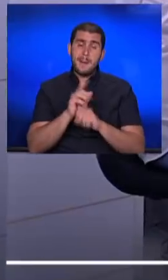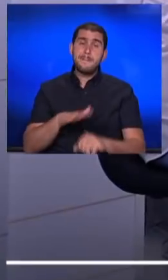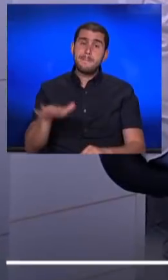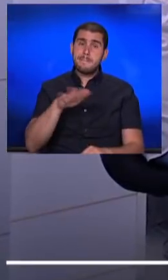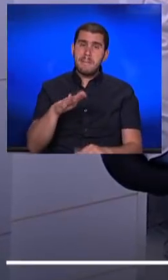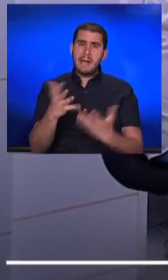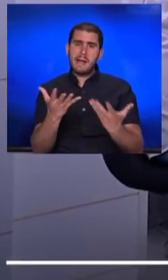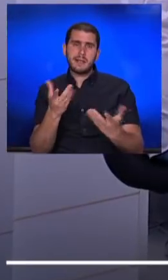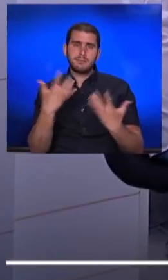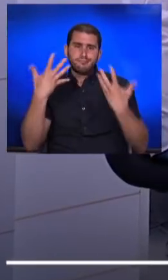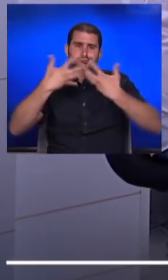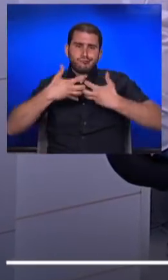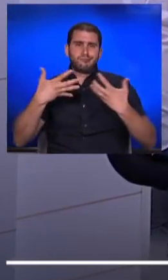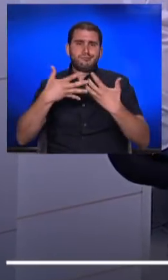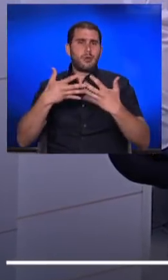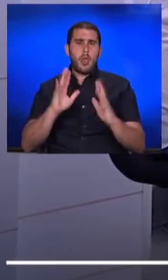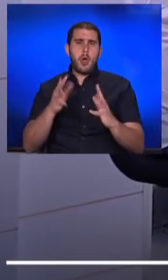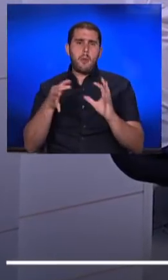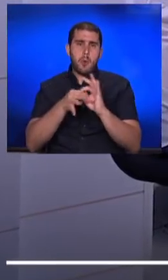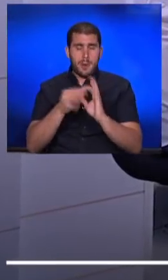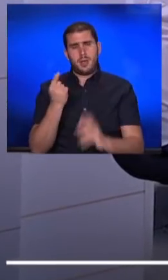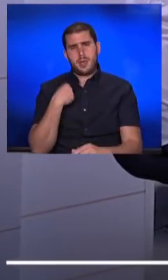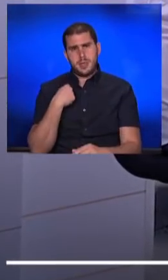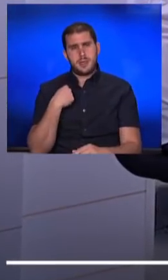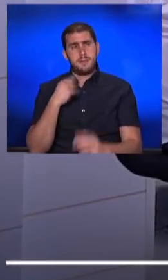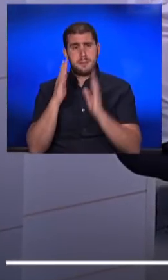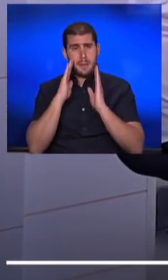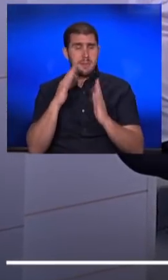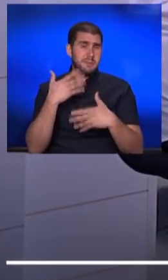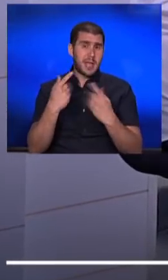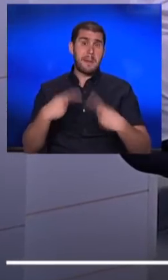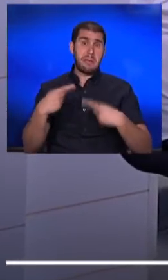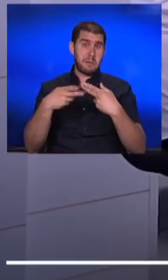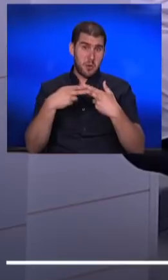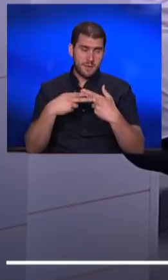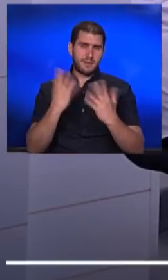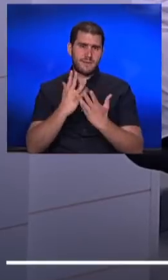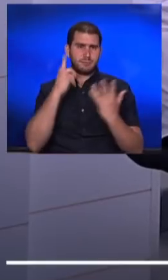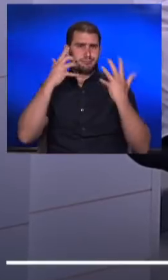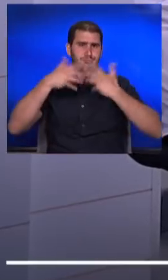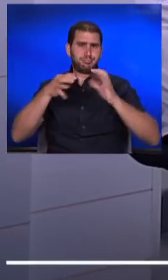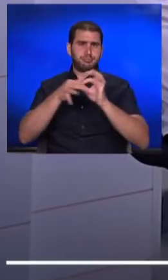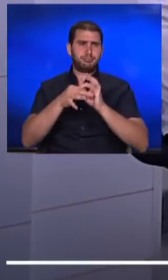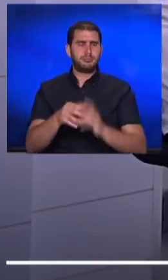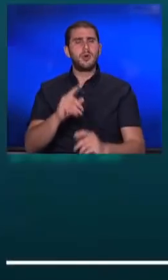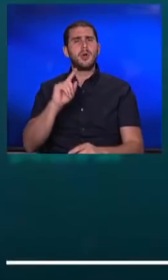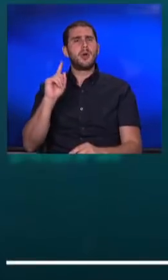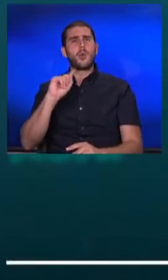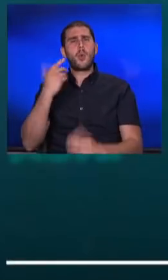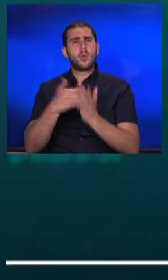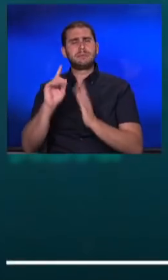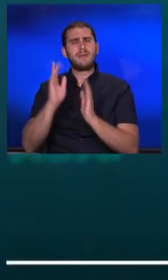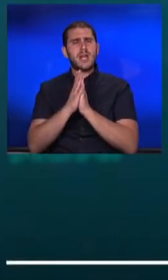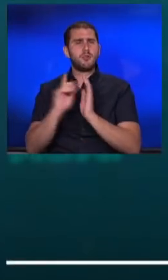בדיוק מסונכנת, אבל אנחנו מעריכים שבתוך מספר ימים היא דיסטנכנת. חוץ מהקריאה לכולנו להישאר בארץ, יש גם